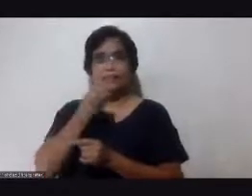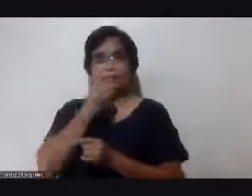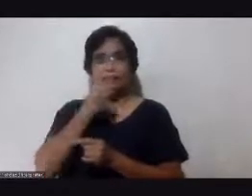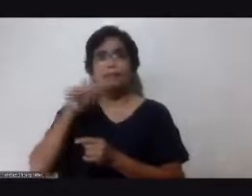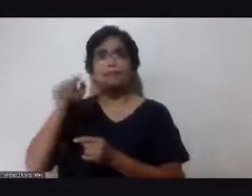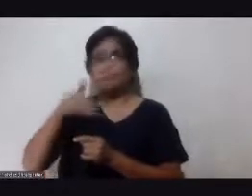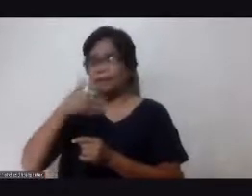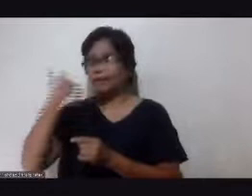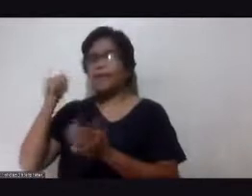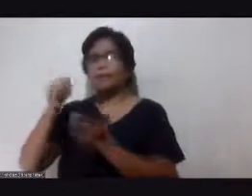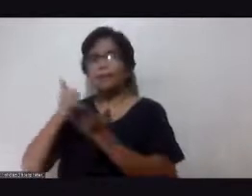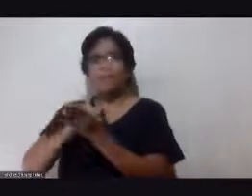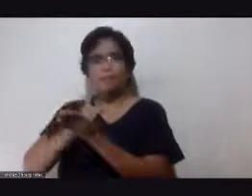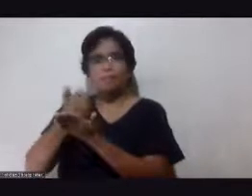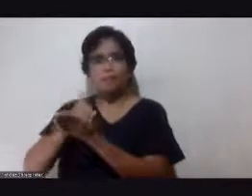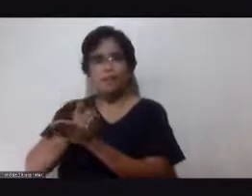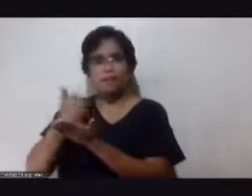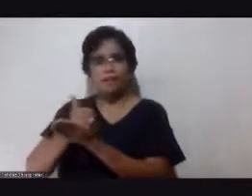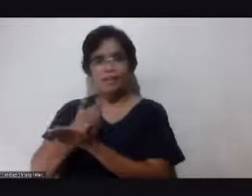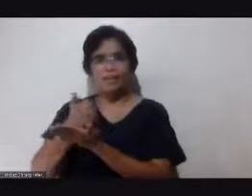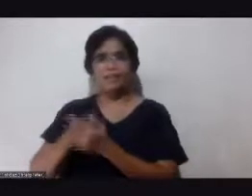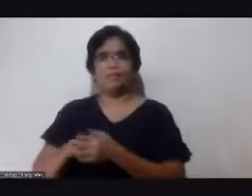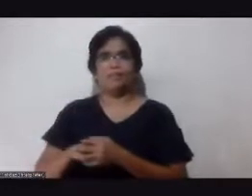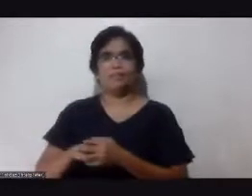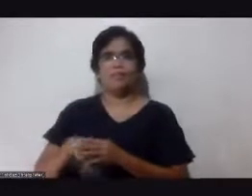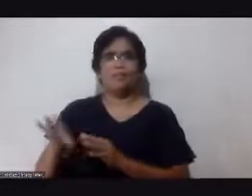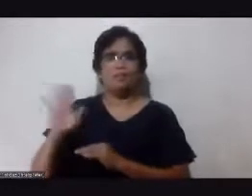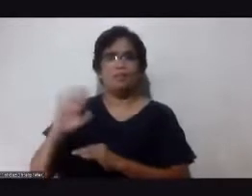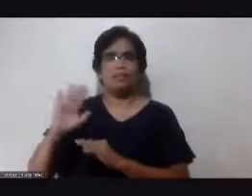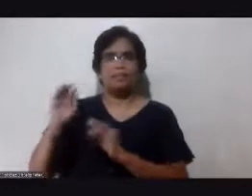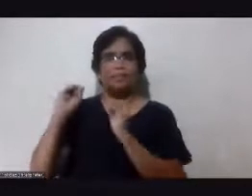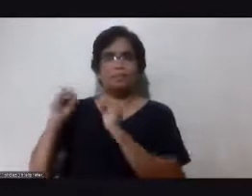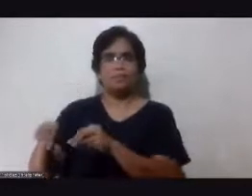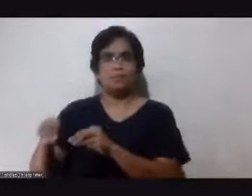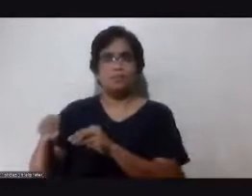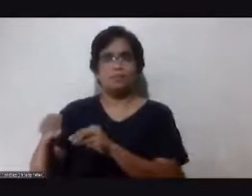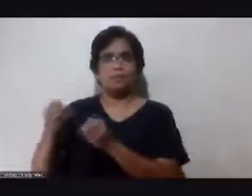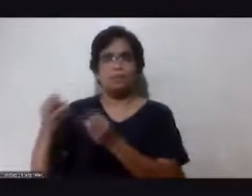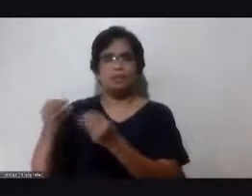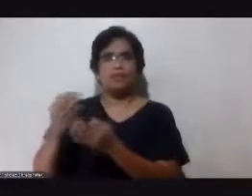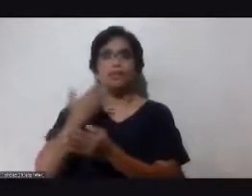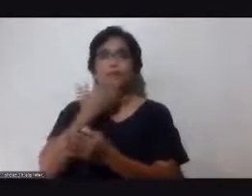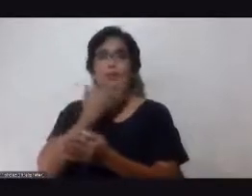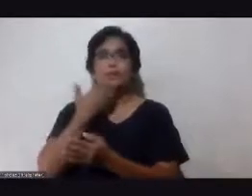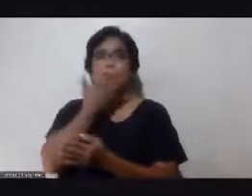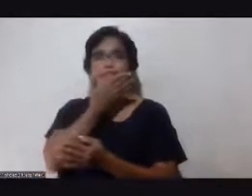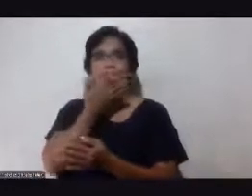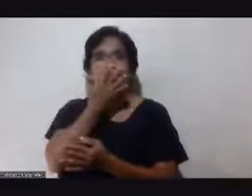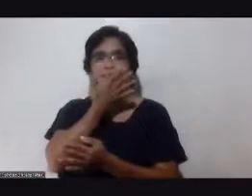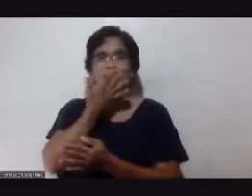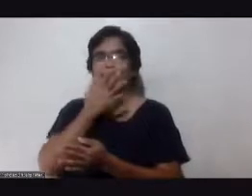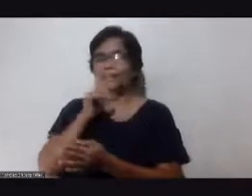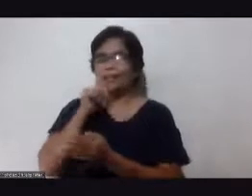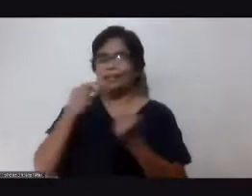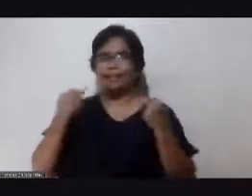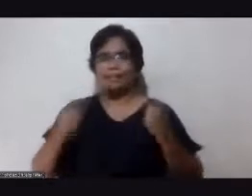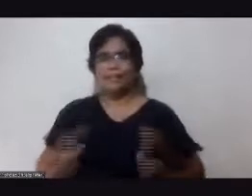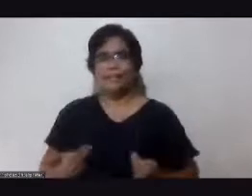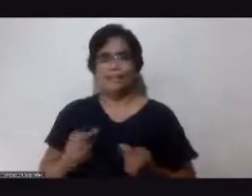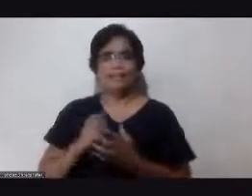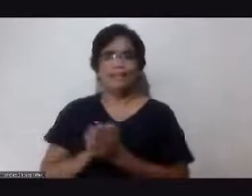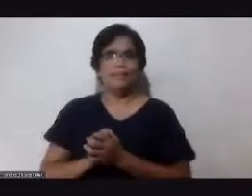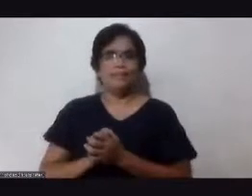kayo mag avocado po kayo wag lang naiyong lalagyan ng maraming asukal at hindi na hindi na healthy yun okay